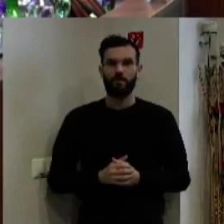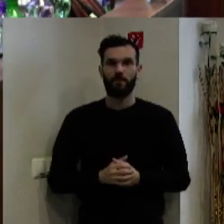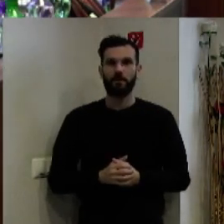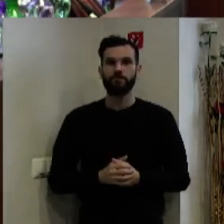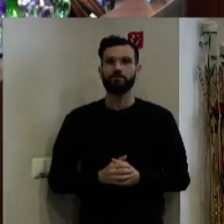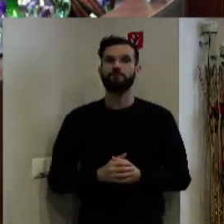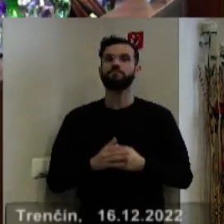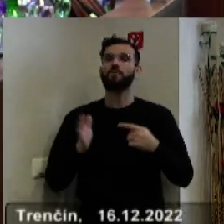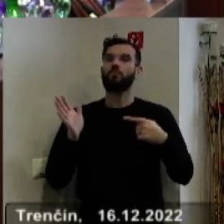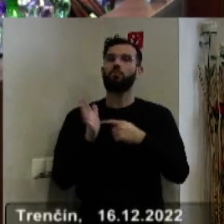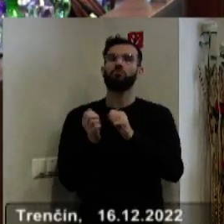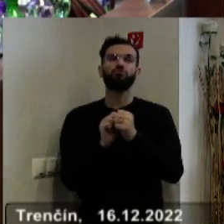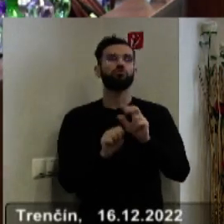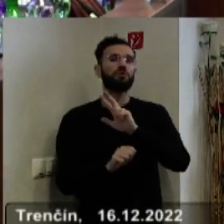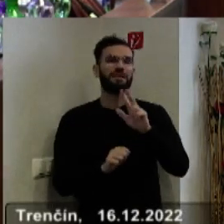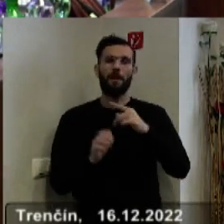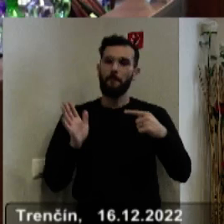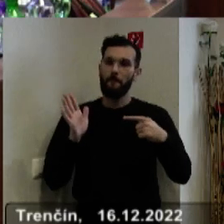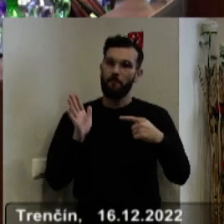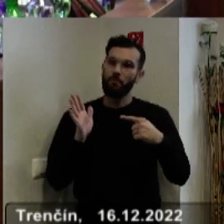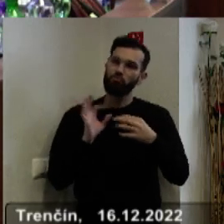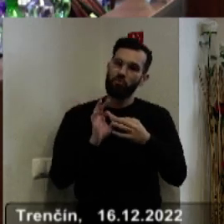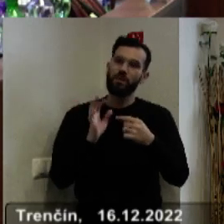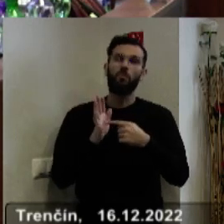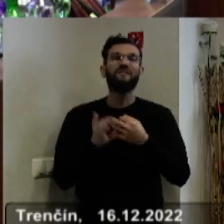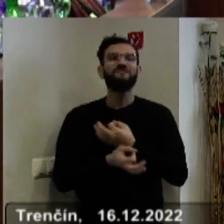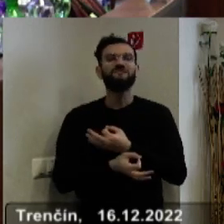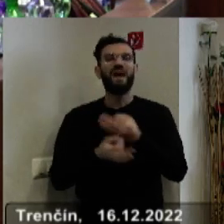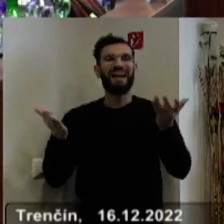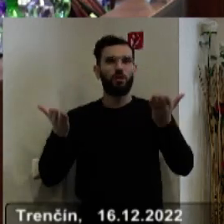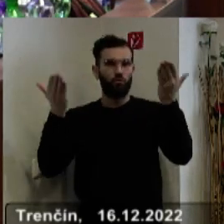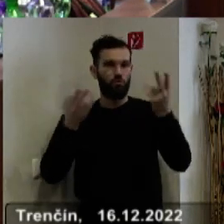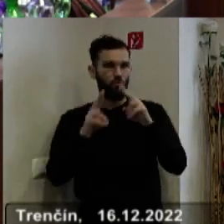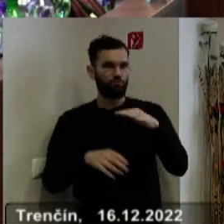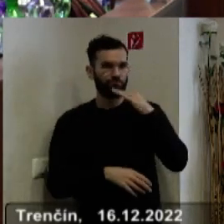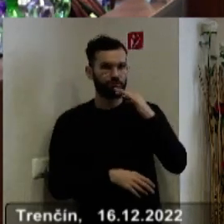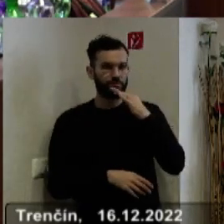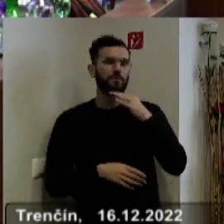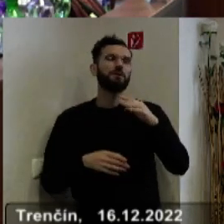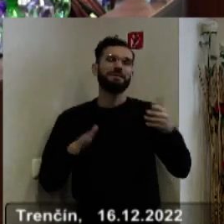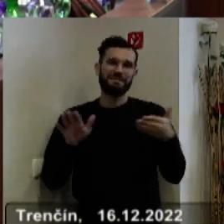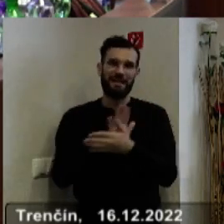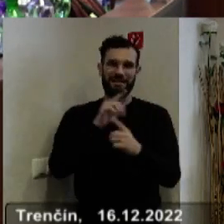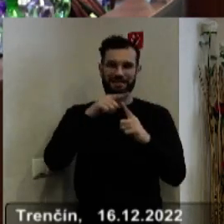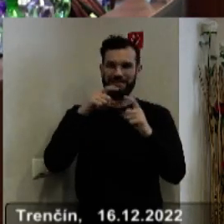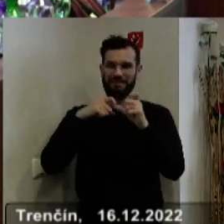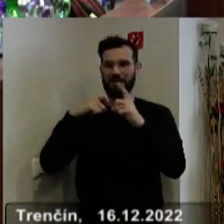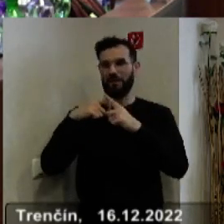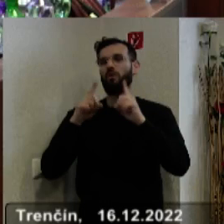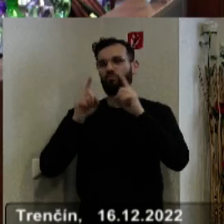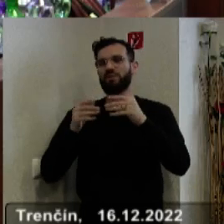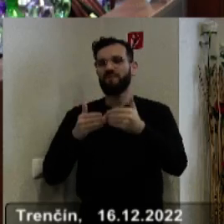Tradičný bod 3, to je slovo pre verejnosť v smysle rokovacieho poriadku. Zastupiteľstva TSK je potrebné vopred